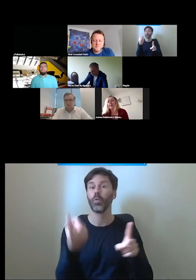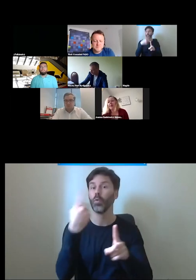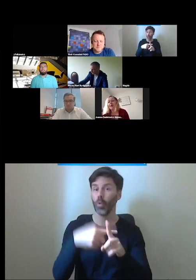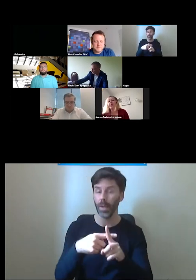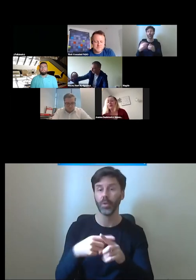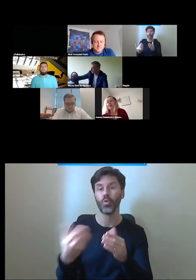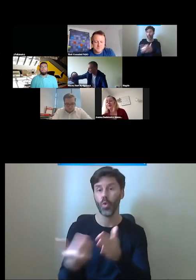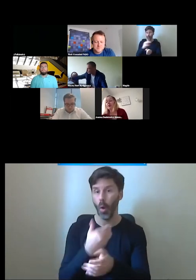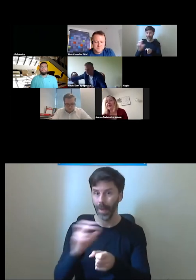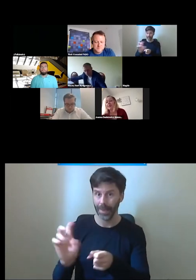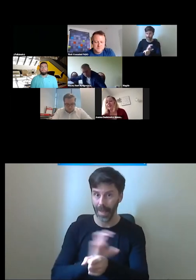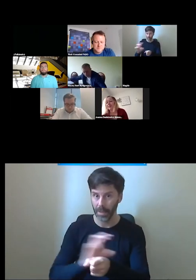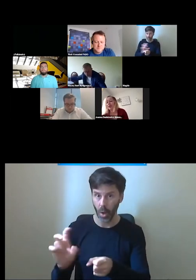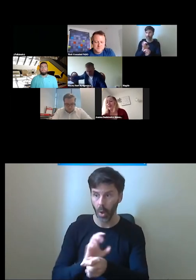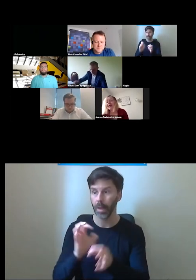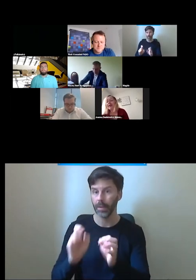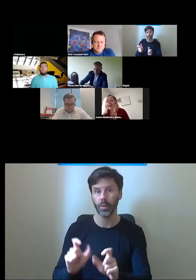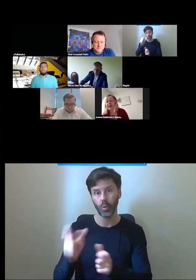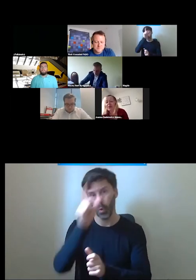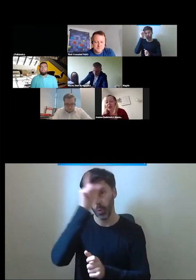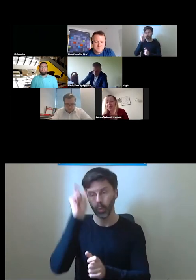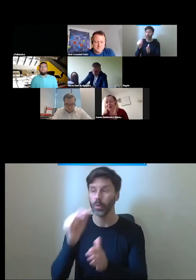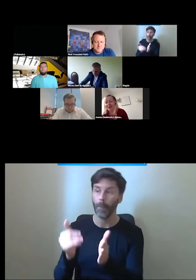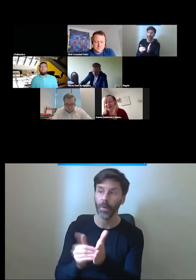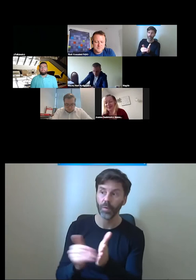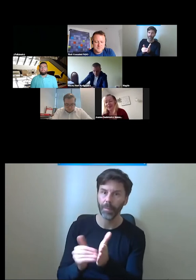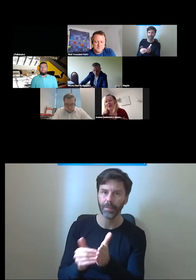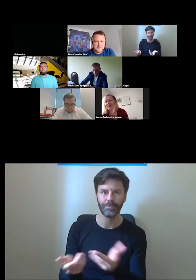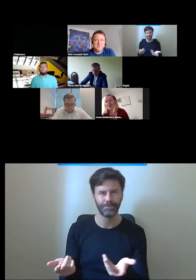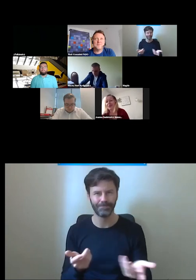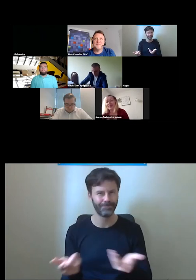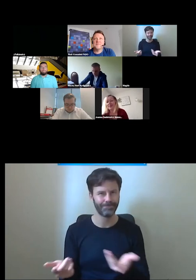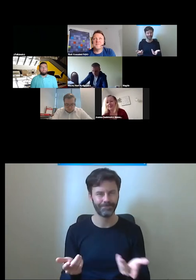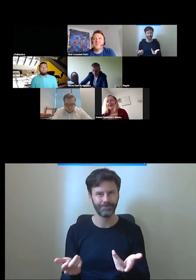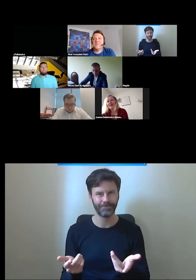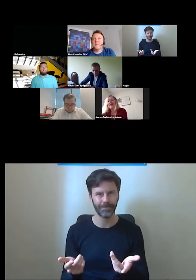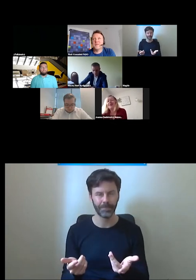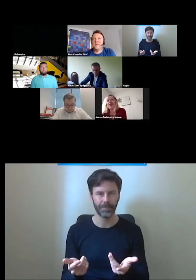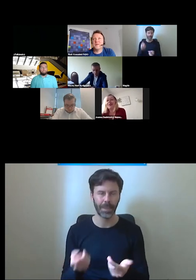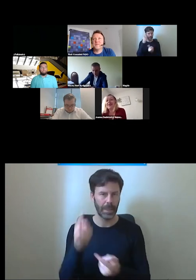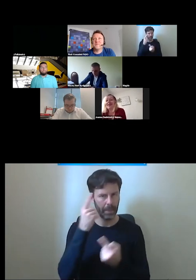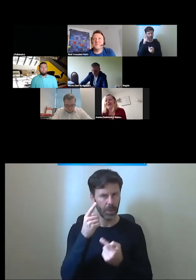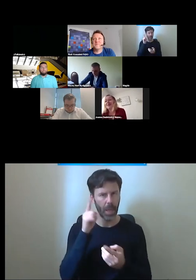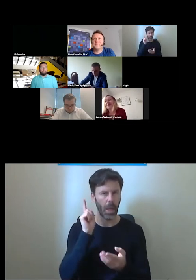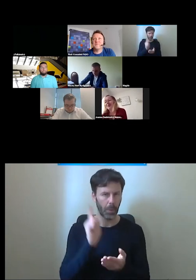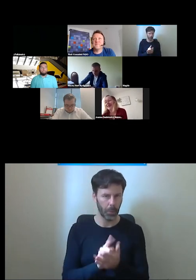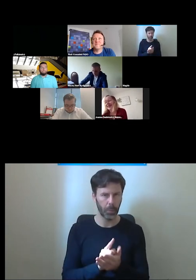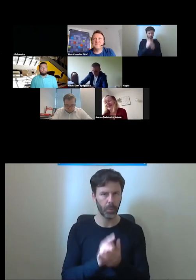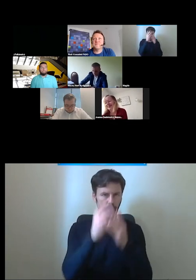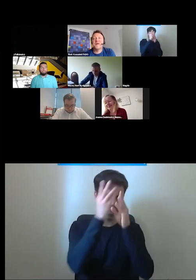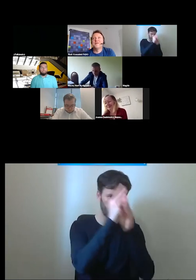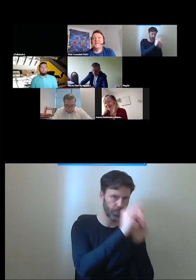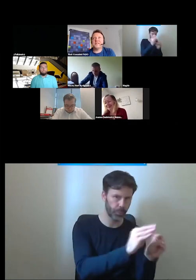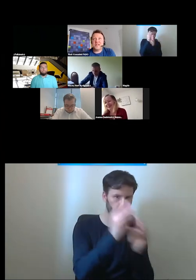potrzebami współczesnymi także wydaje nam się że osiągnęliśmy ten konsensus szanując jedno i drugie